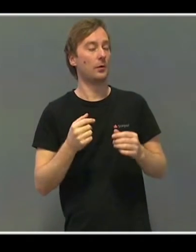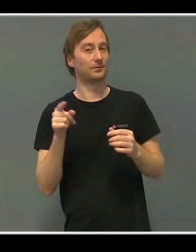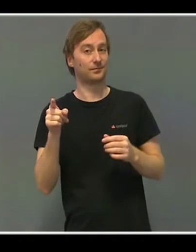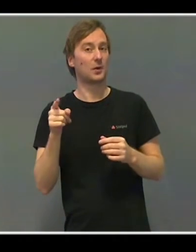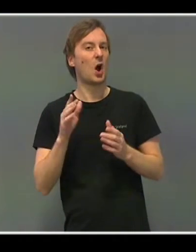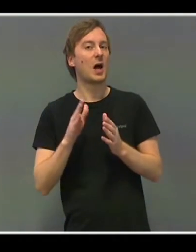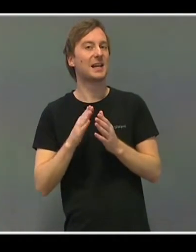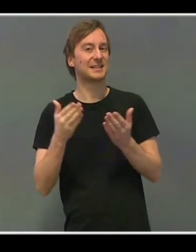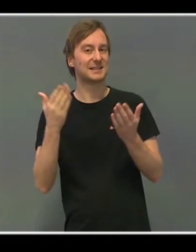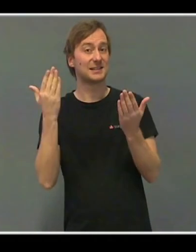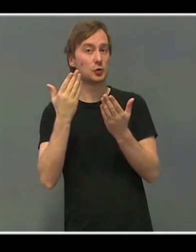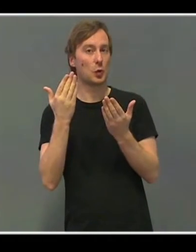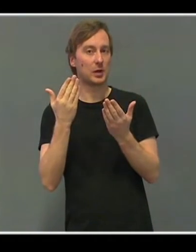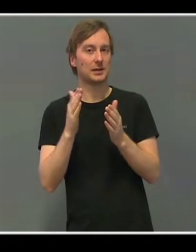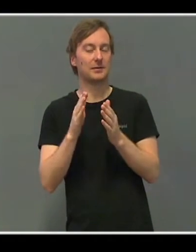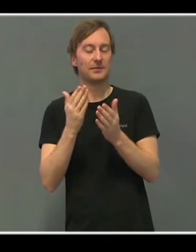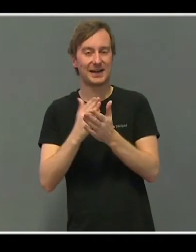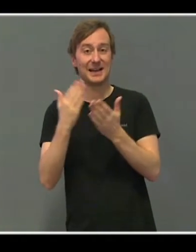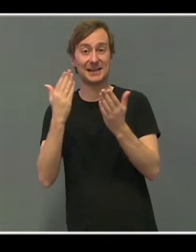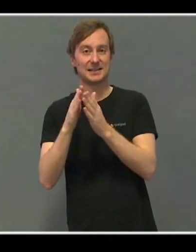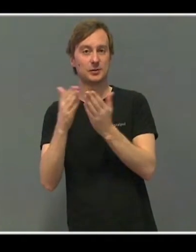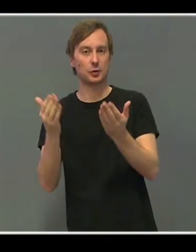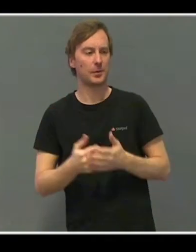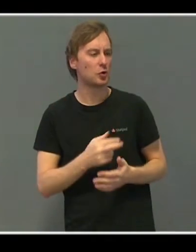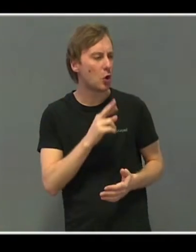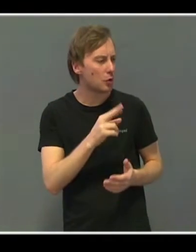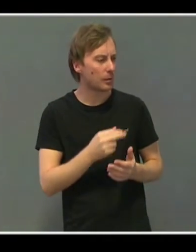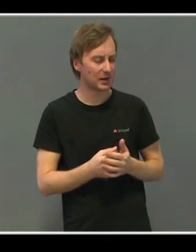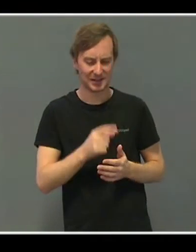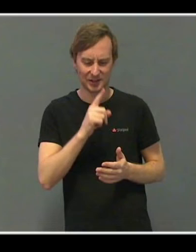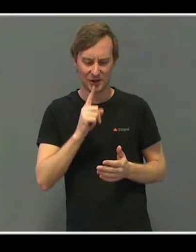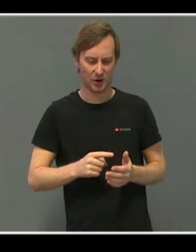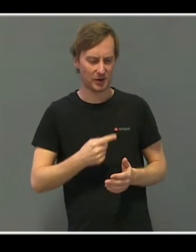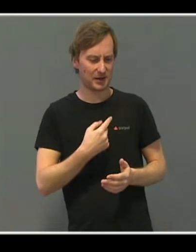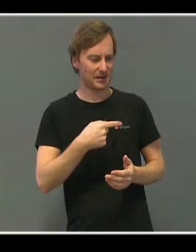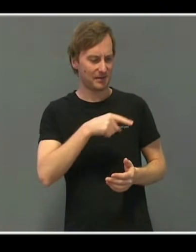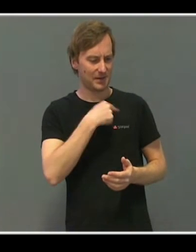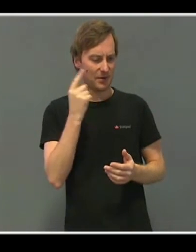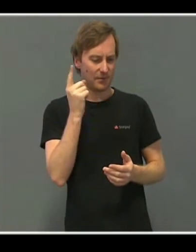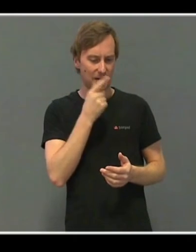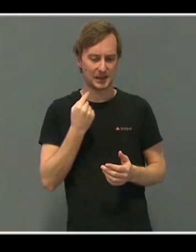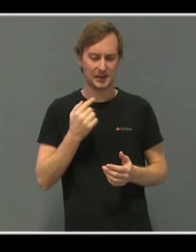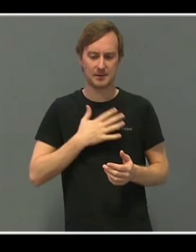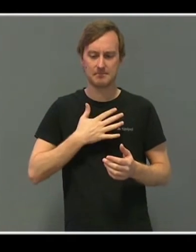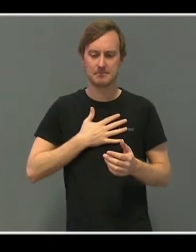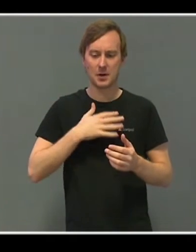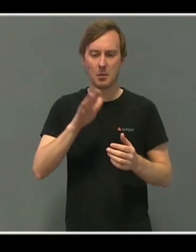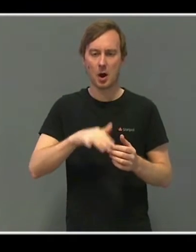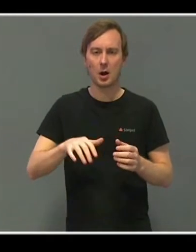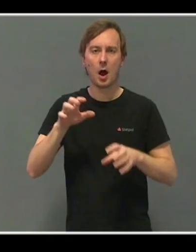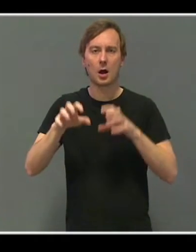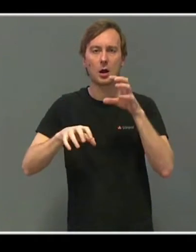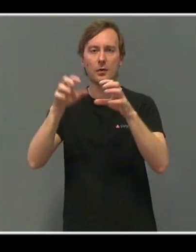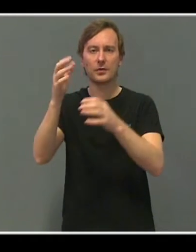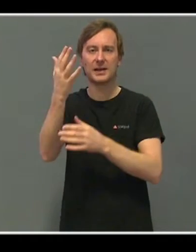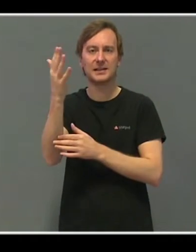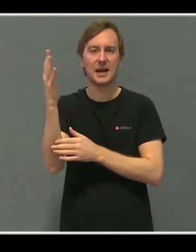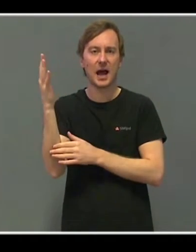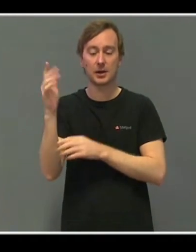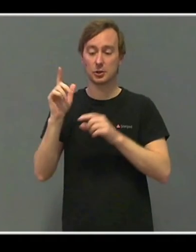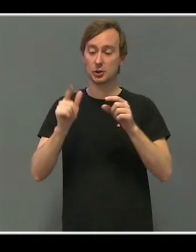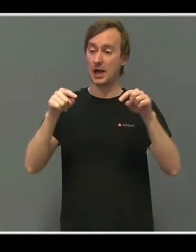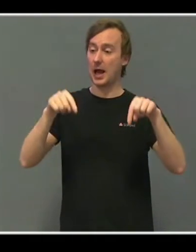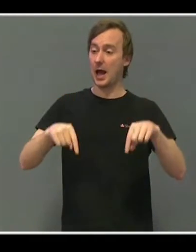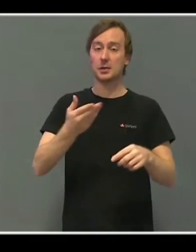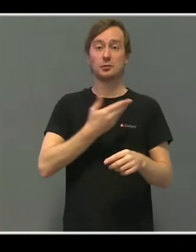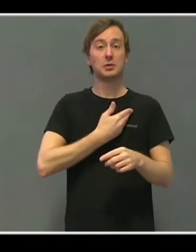Og så sier hun til meg at, er det ikke rart, Robert, at vi som foreldre, vi er opptatt av at barna våre skal klatre i trær? Fordi vi er et land med mye